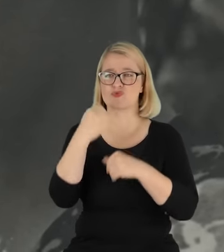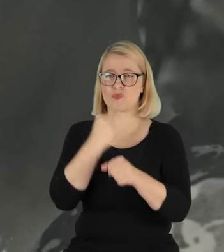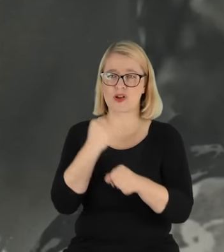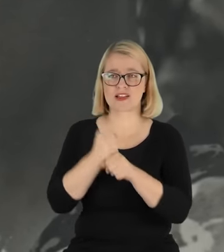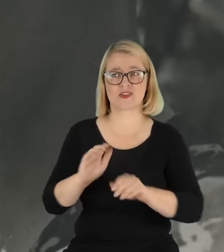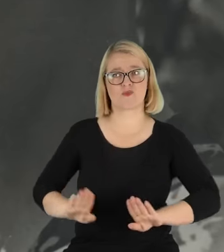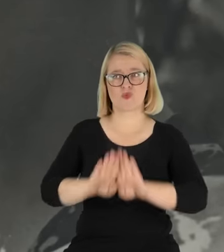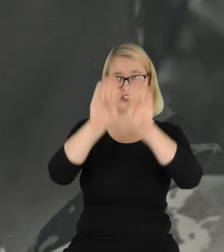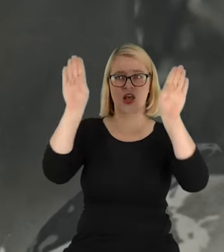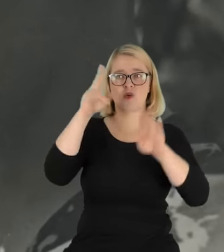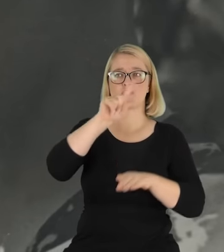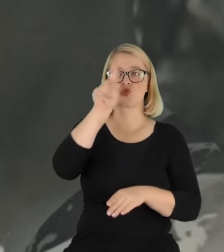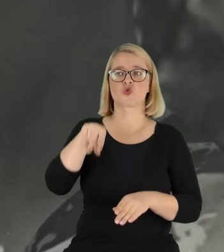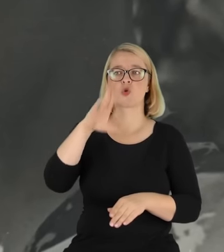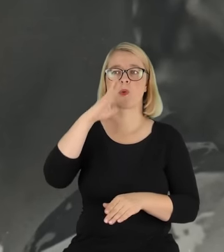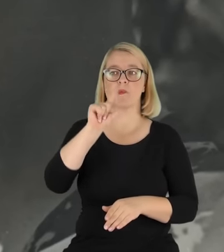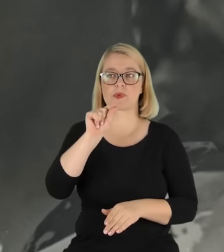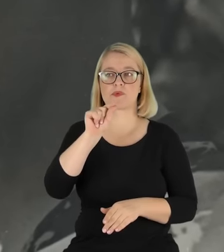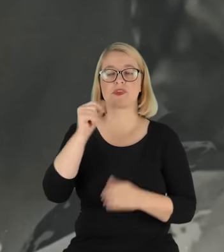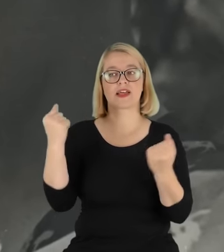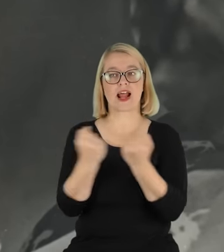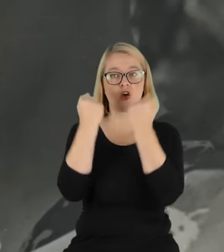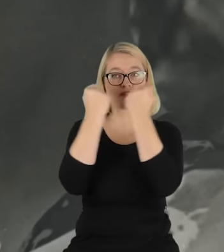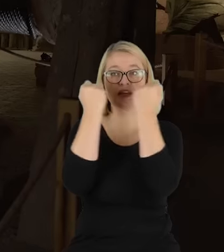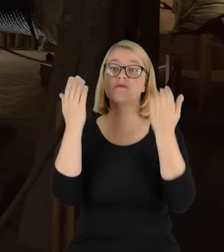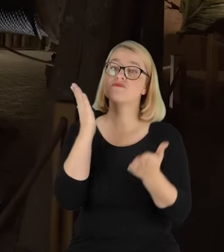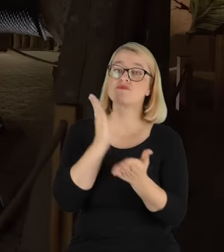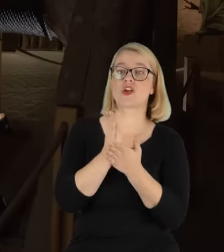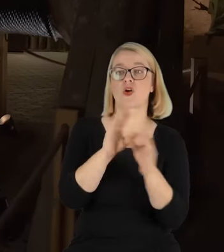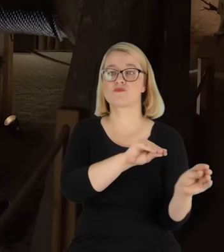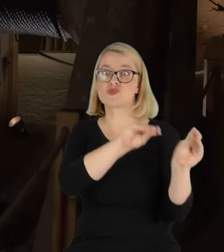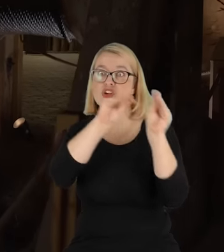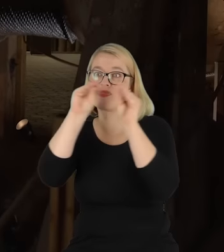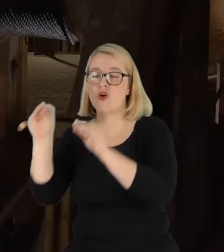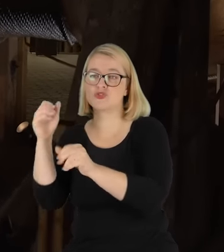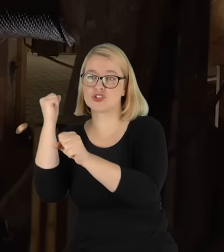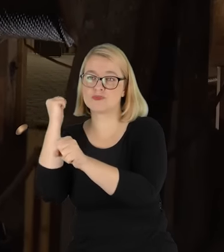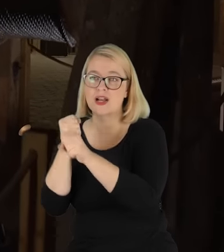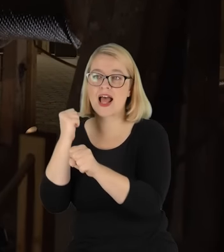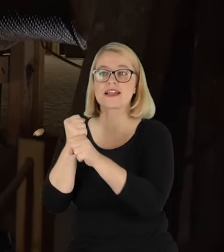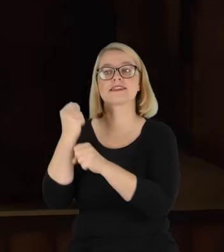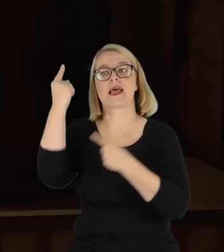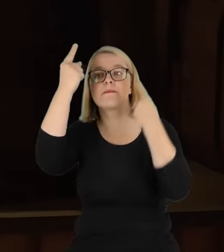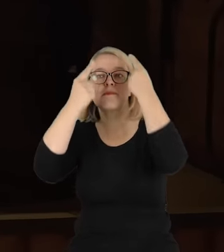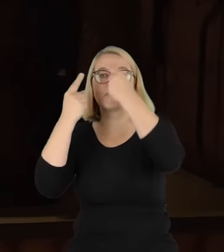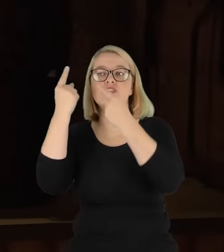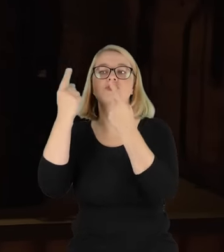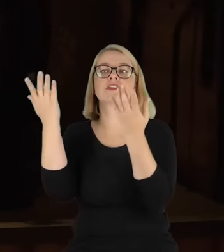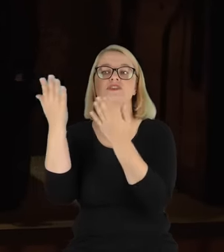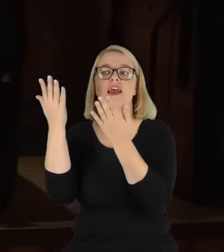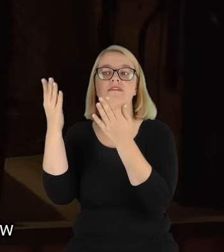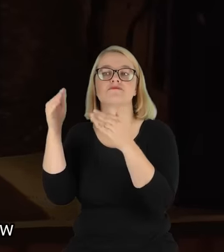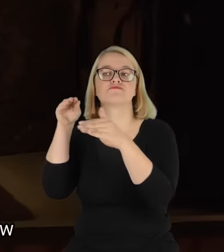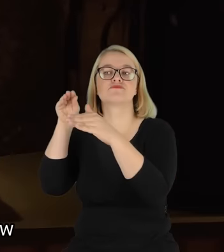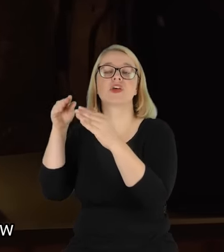na terenie Muzeum Dług Krakowskich, tylko przenosił w myśli wszystkie te prace